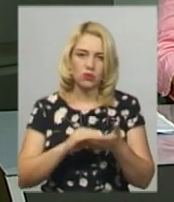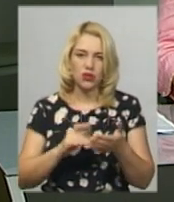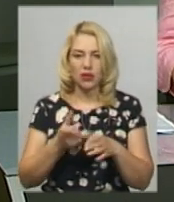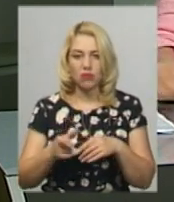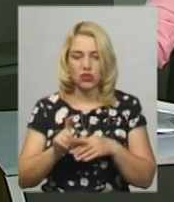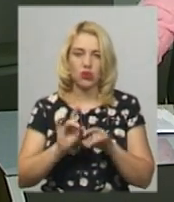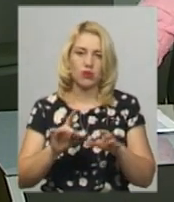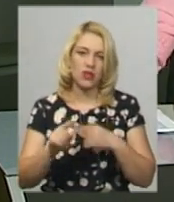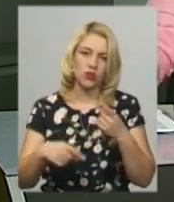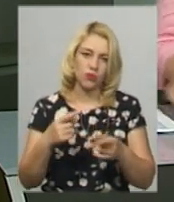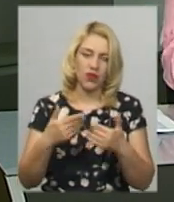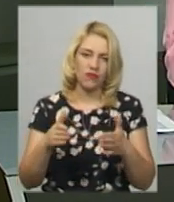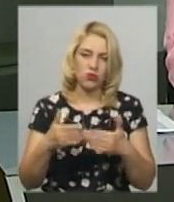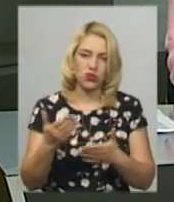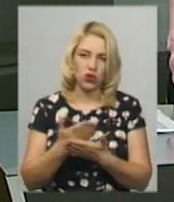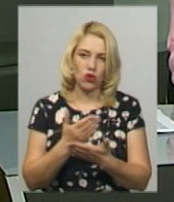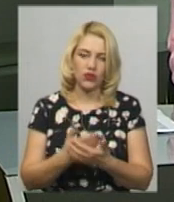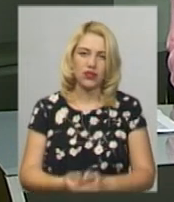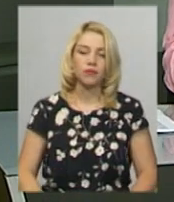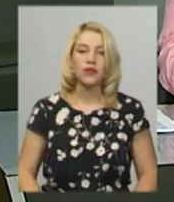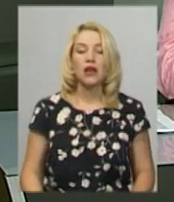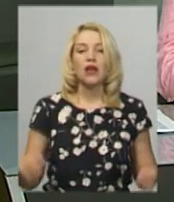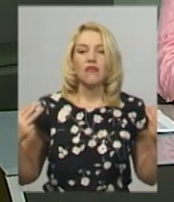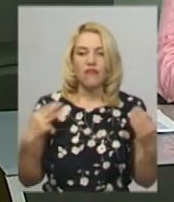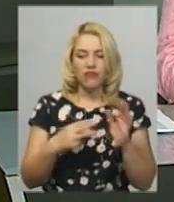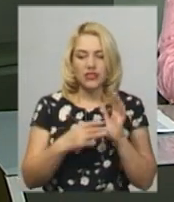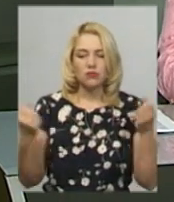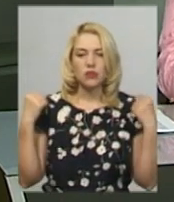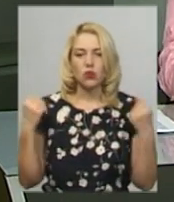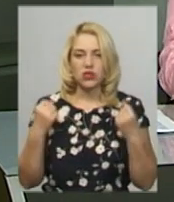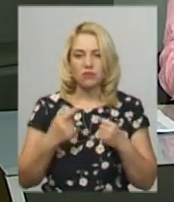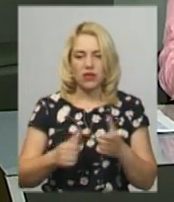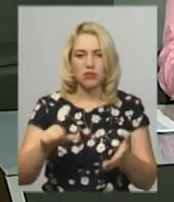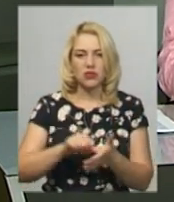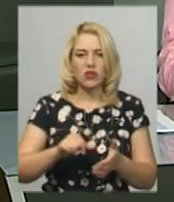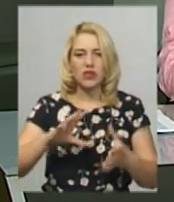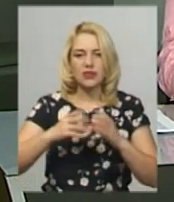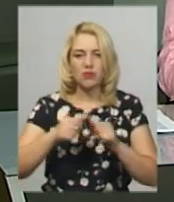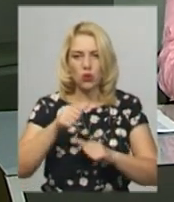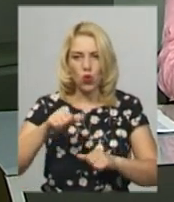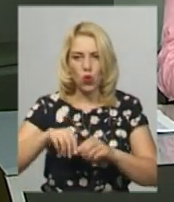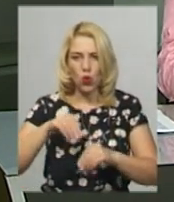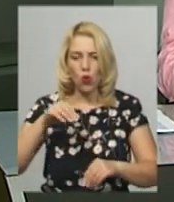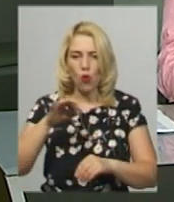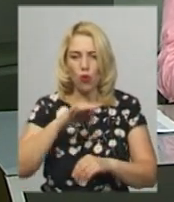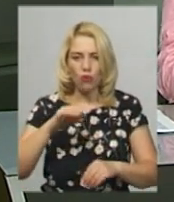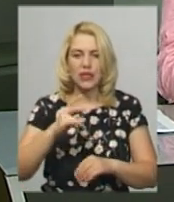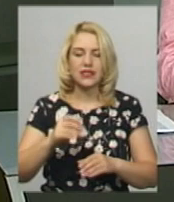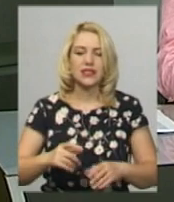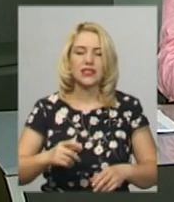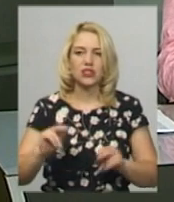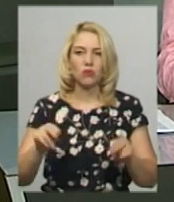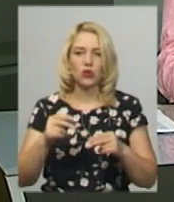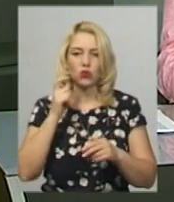випусках новин. Вісім спортсменів з Хмельниччини представляють збірну області на чемпіонаті України з висловання на байдарках і